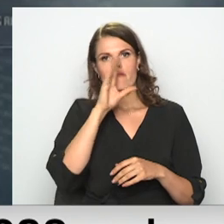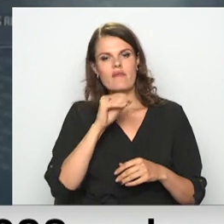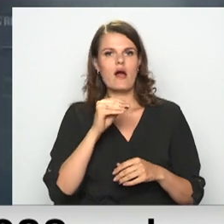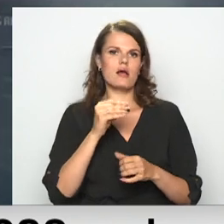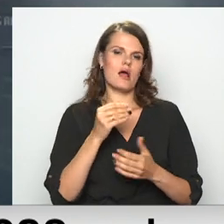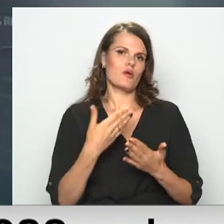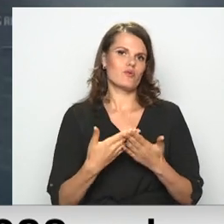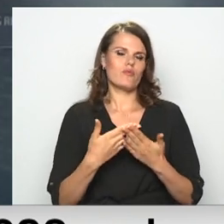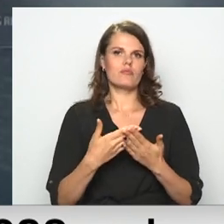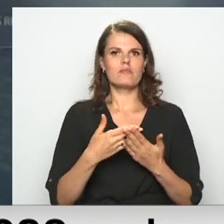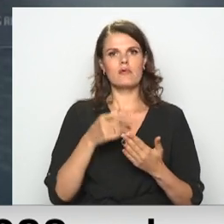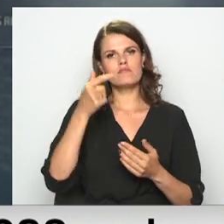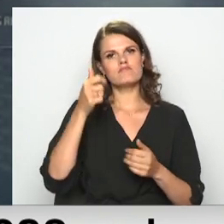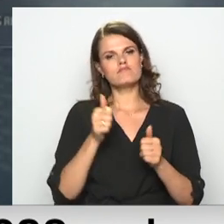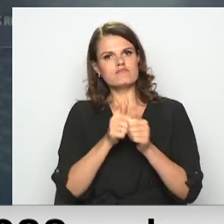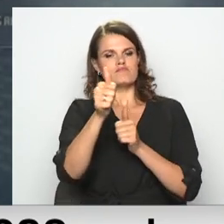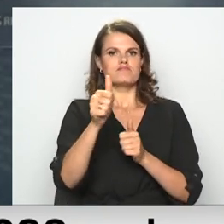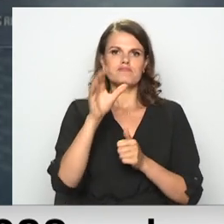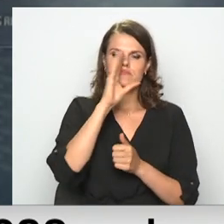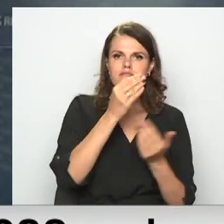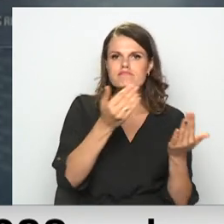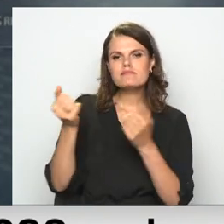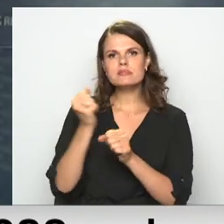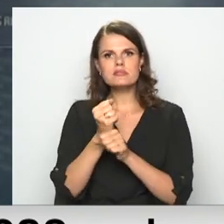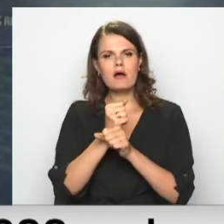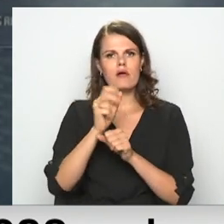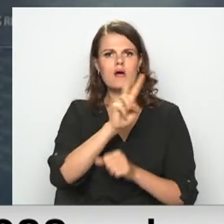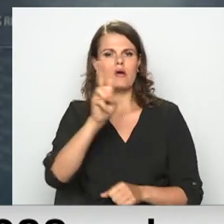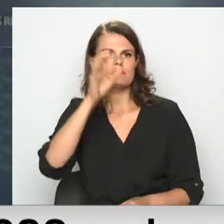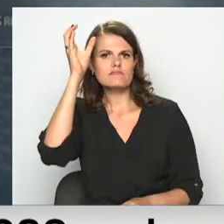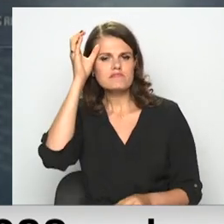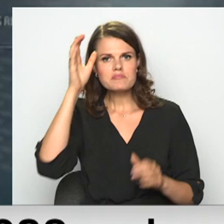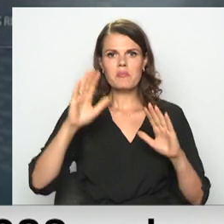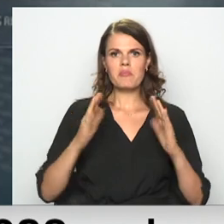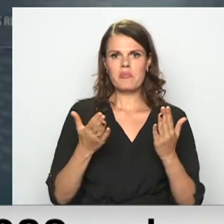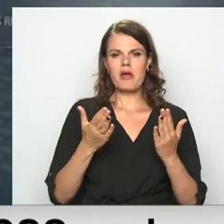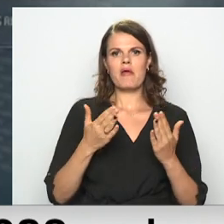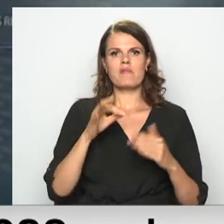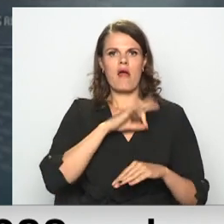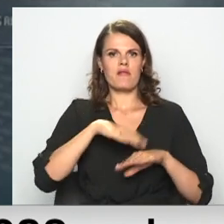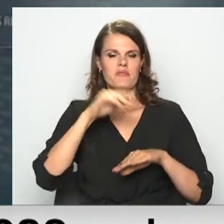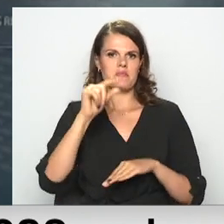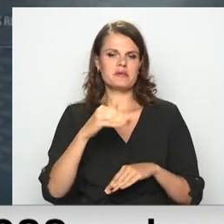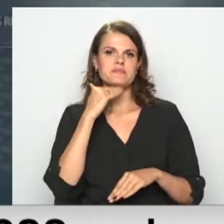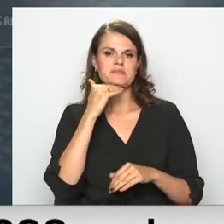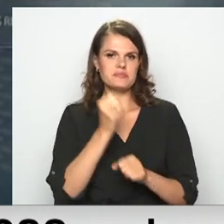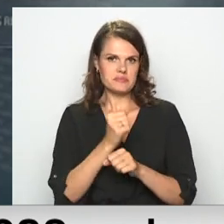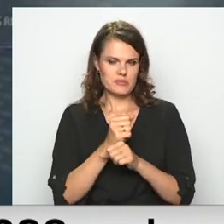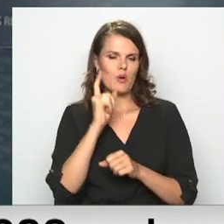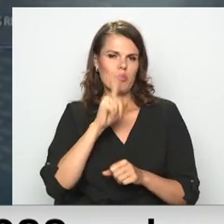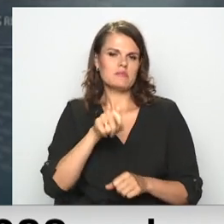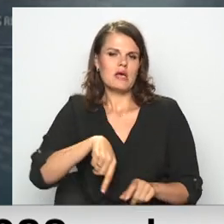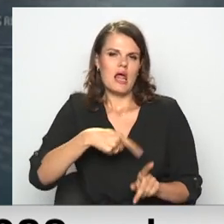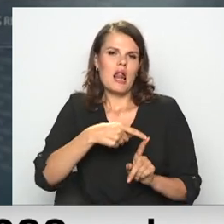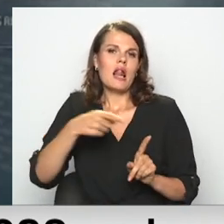spējīgākus piesaistīt, zinīgākus. Arī šeit ir ilgstoši izaicinājums,